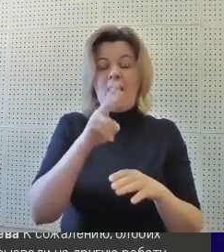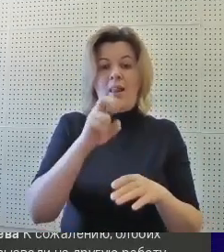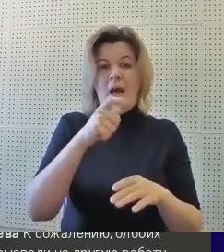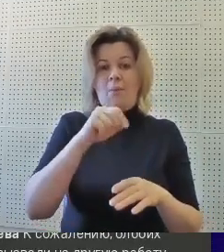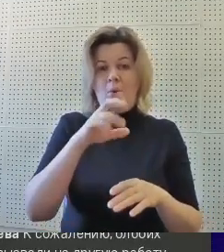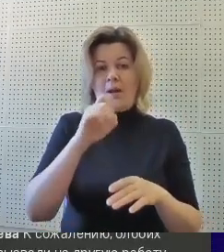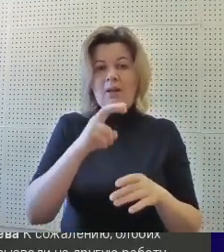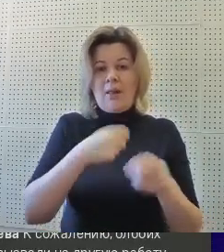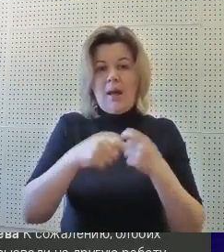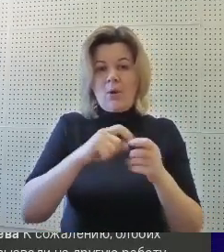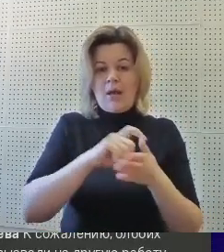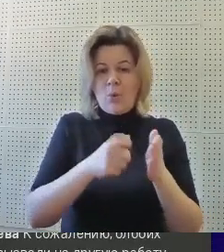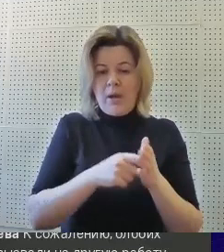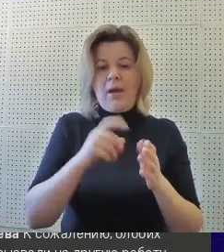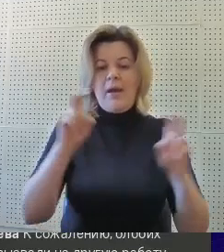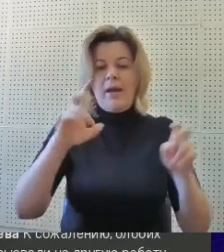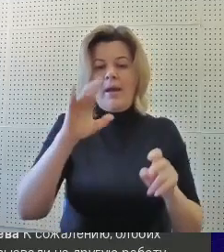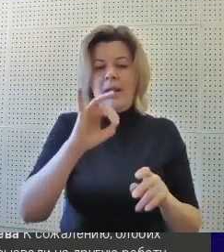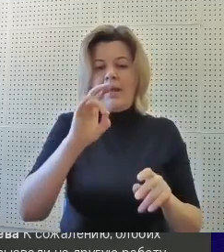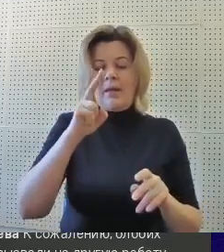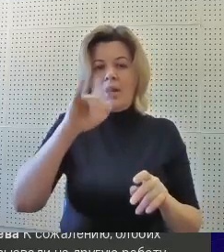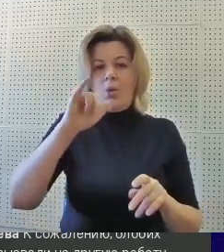инклюзивная лаборатория «Инклюверсариум».